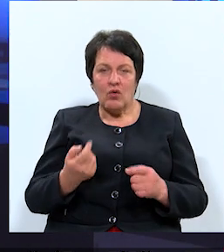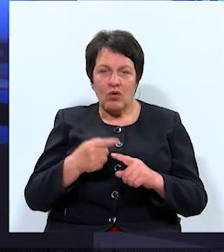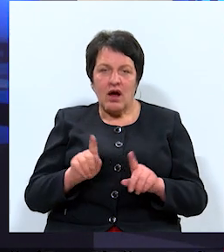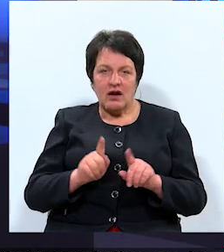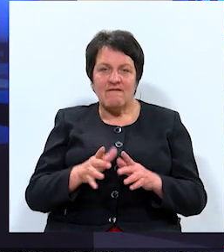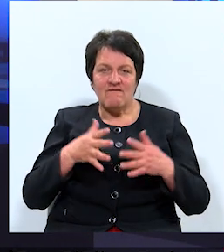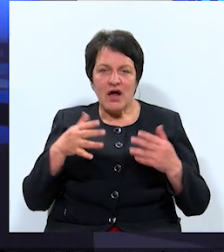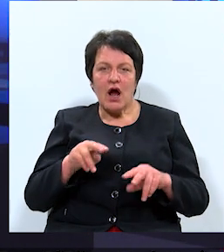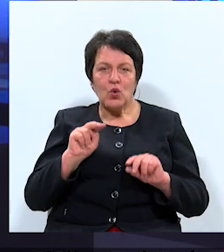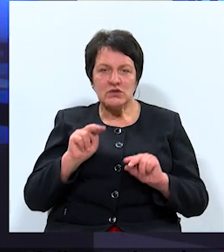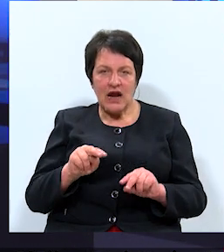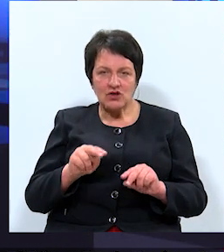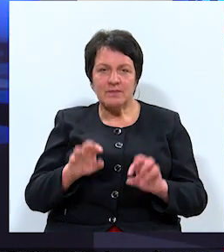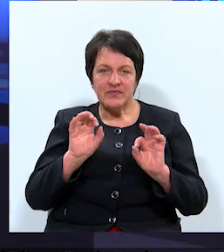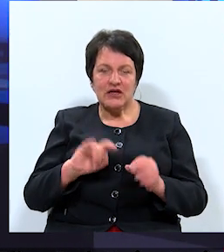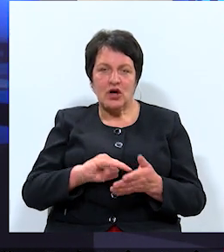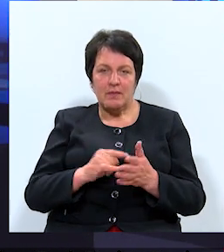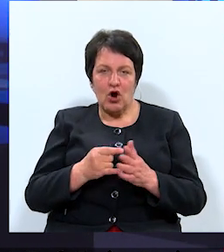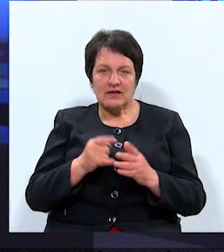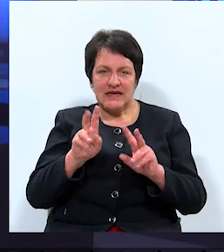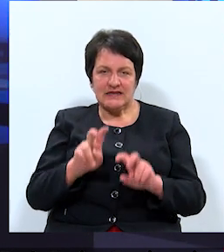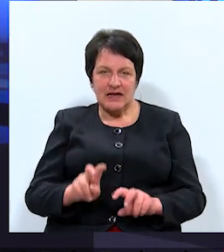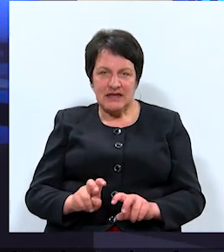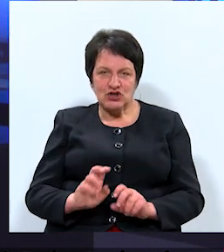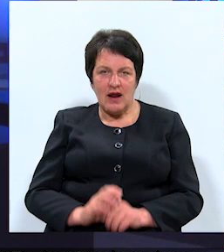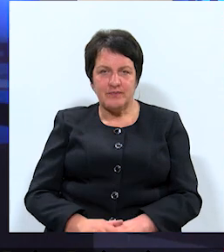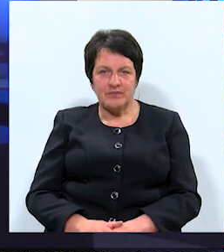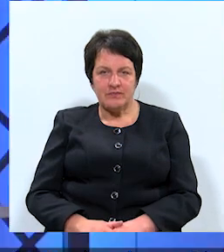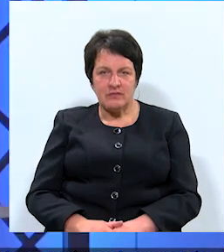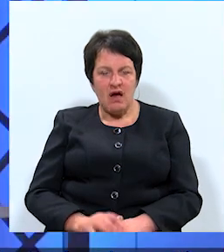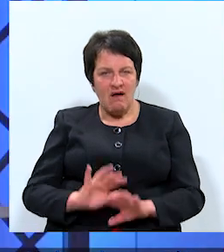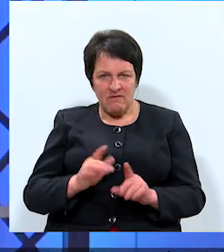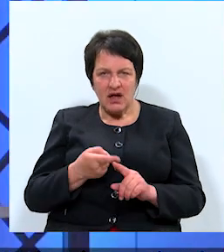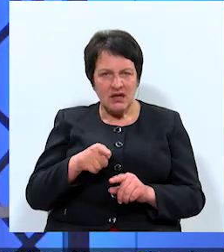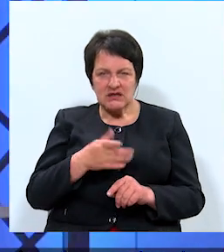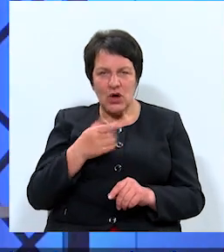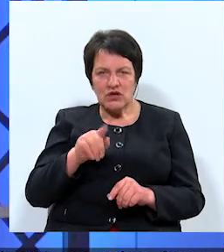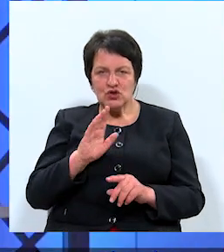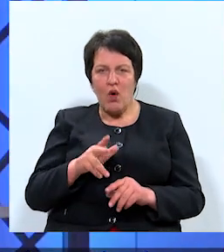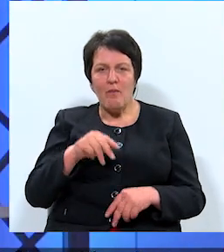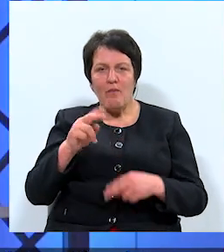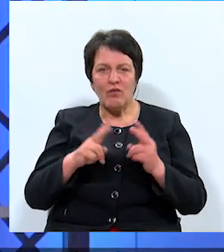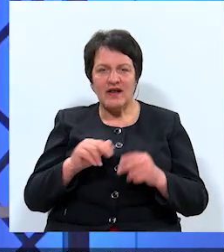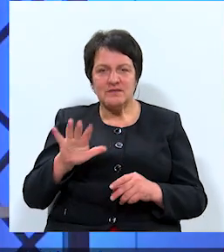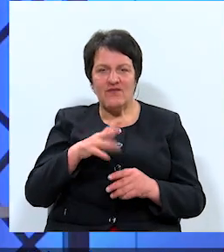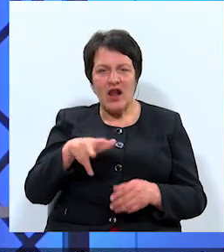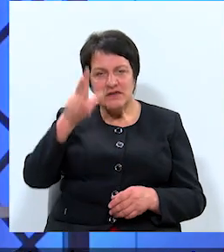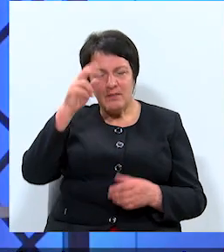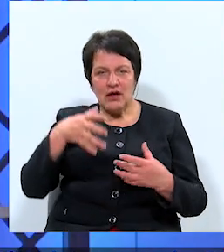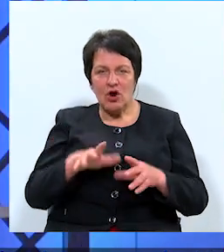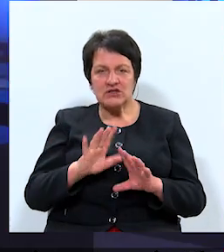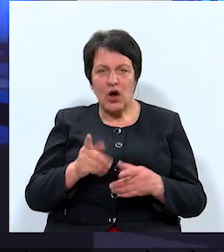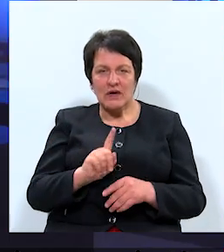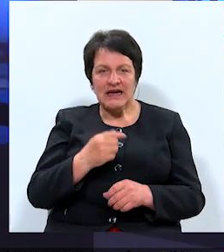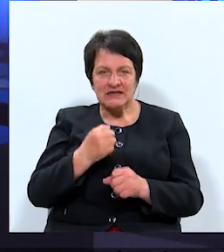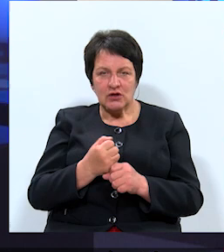vairāk uzraudzība tieši projektu izskatīšanā. Vai tās nav tas, ko būvniecības valsts birojas jau ir izstrādājis un jau ir